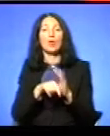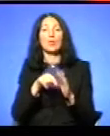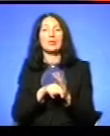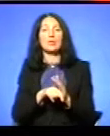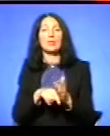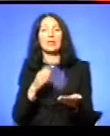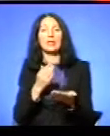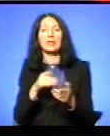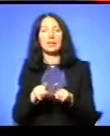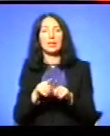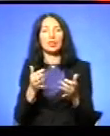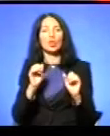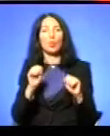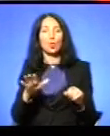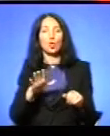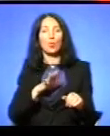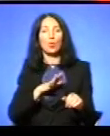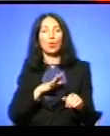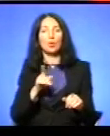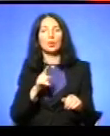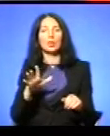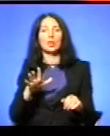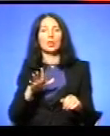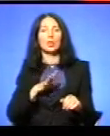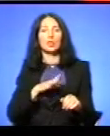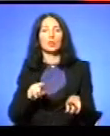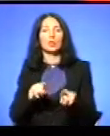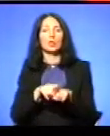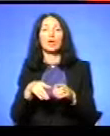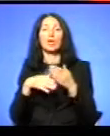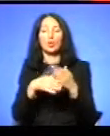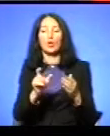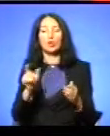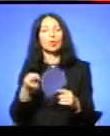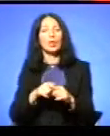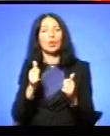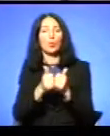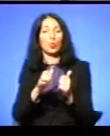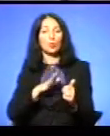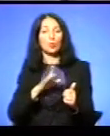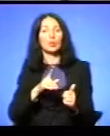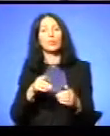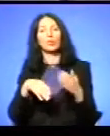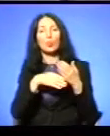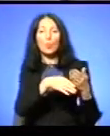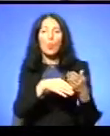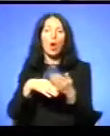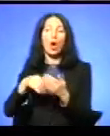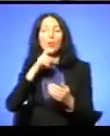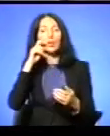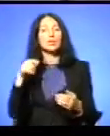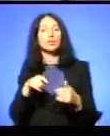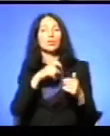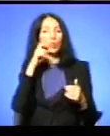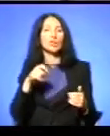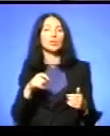так, чи можна було Чи була така лояльність людей, які поруч? Чи насправді допомога українців українцям? У мене